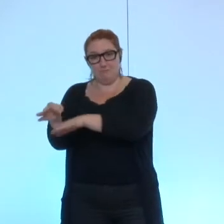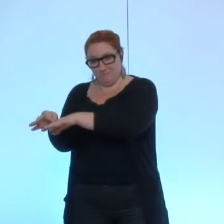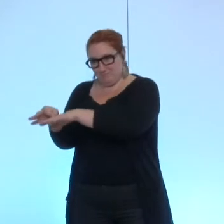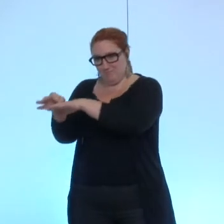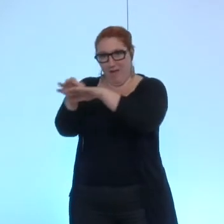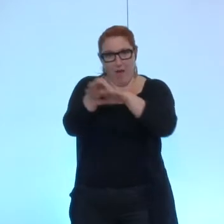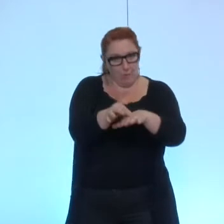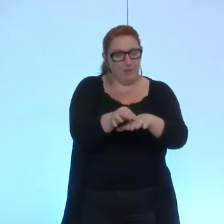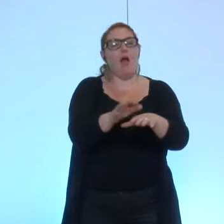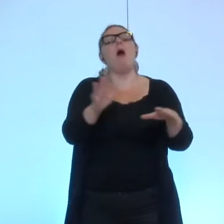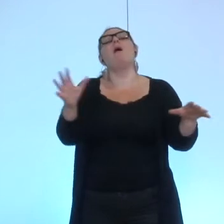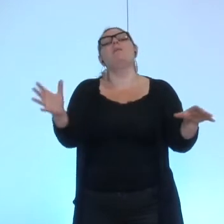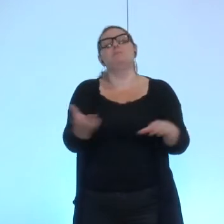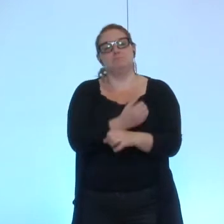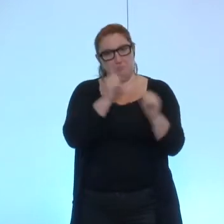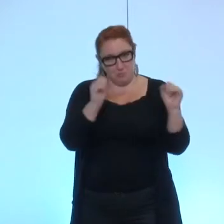copropulse